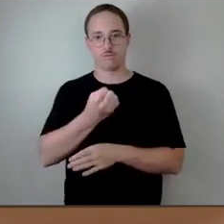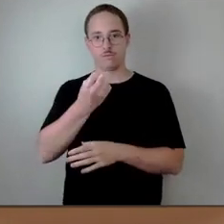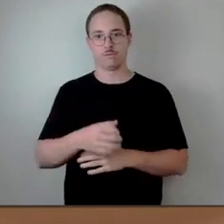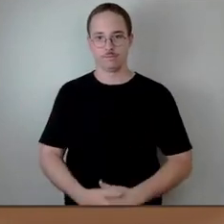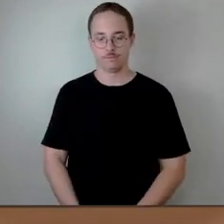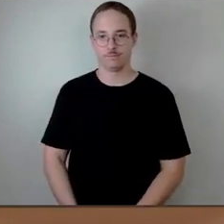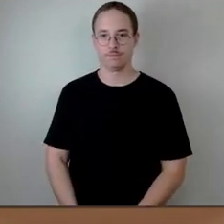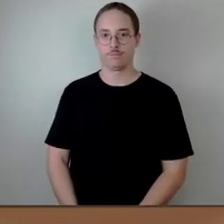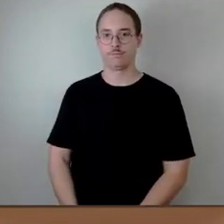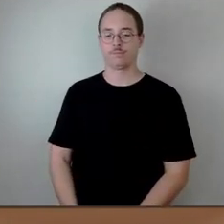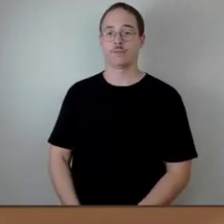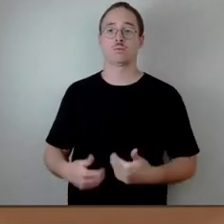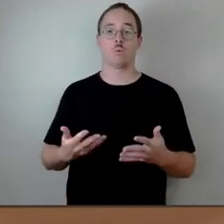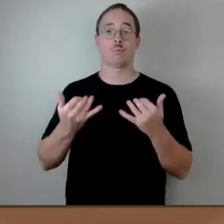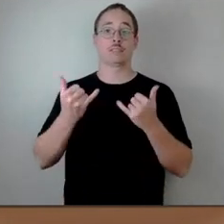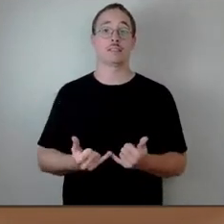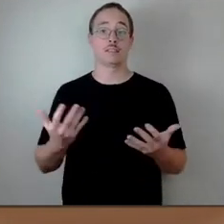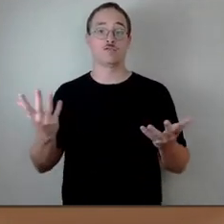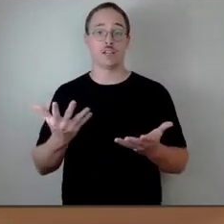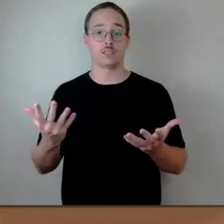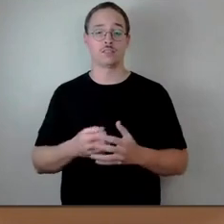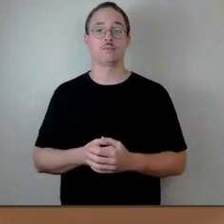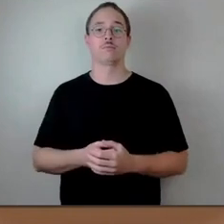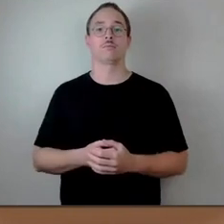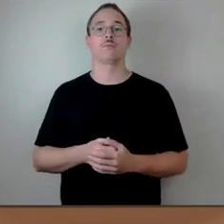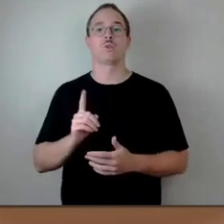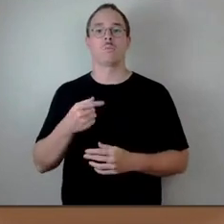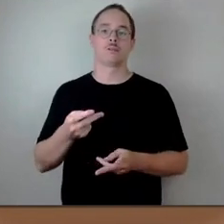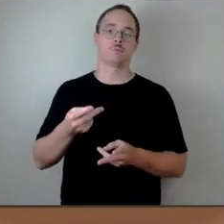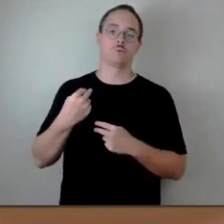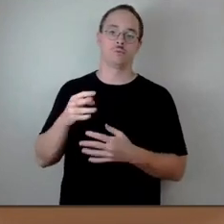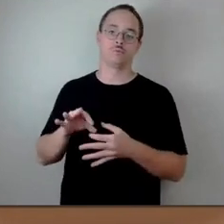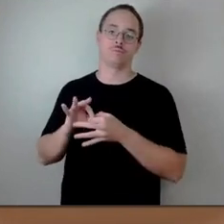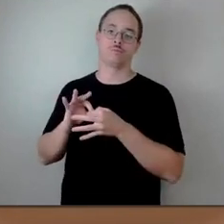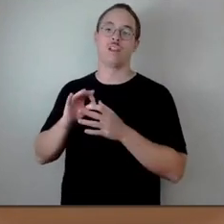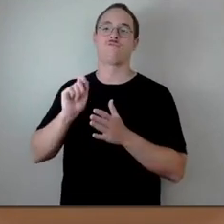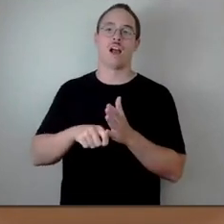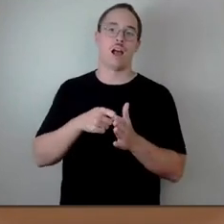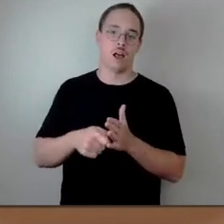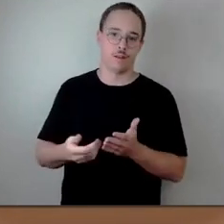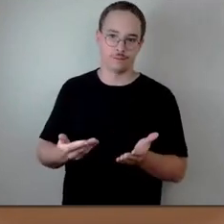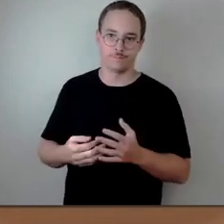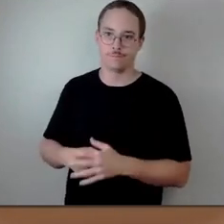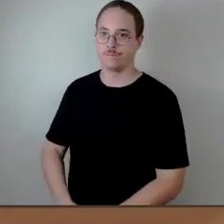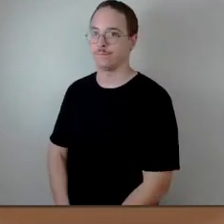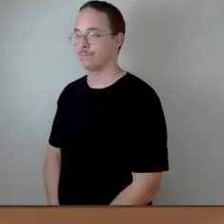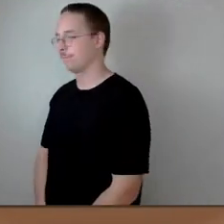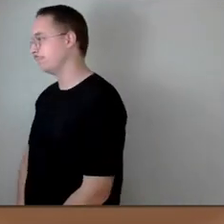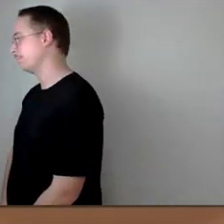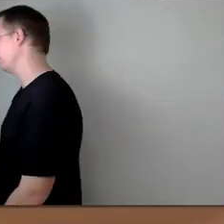So, jetzt machen wir den Weg nochmal zurück zu den Wahlen. Es ist mittlerweile ausgezählt.